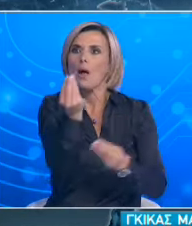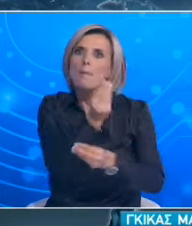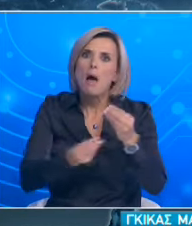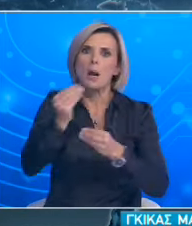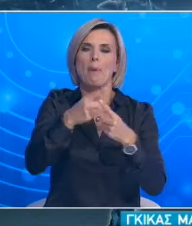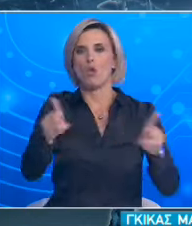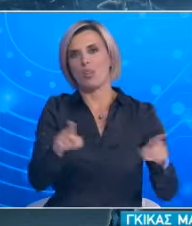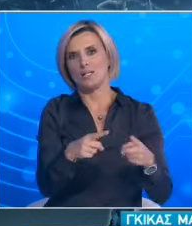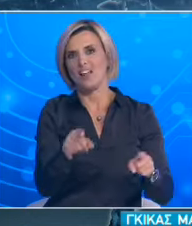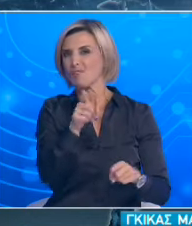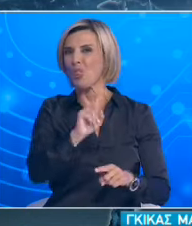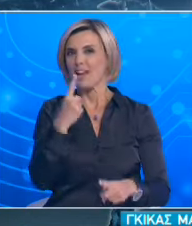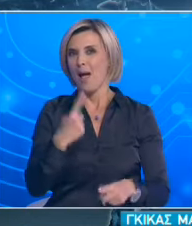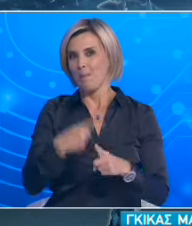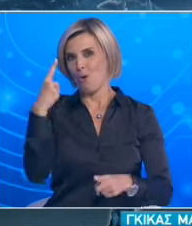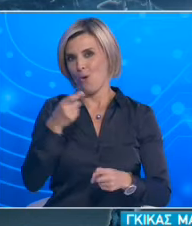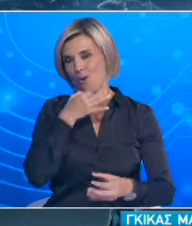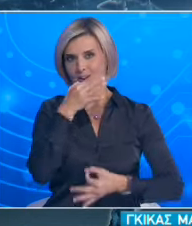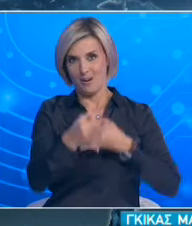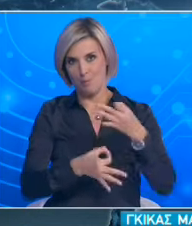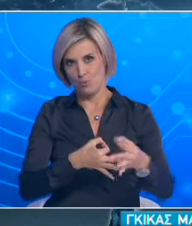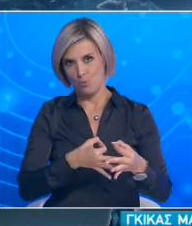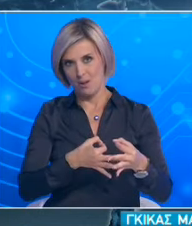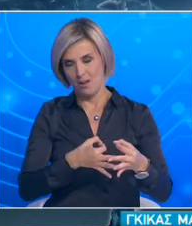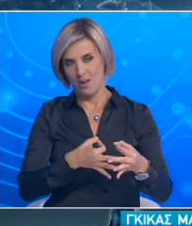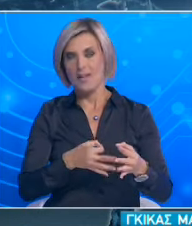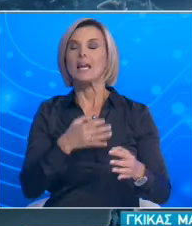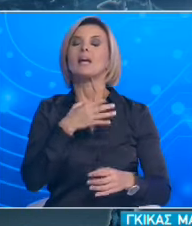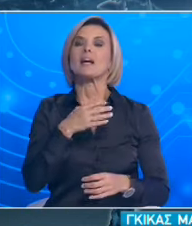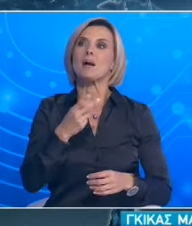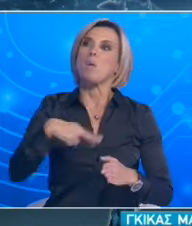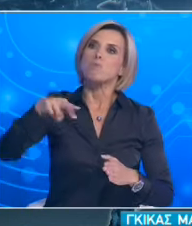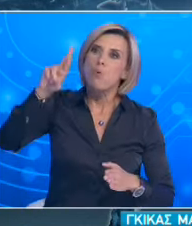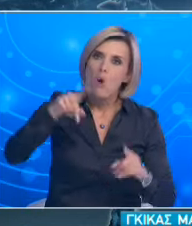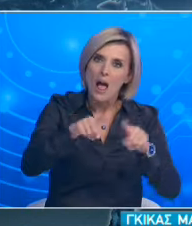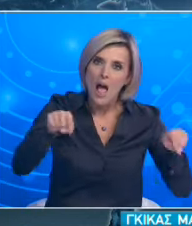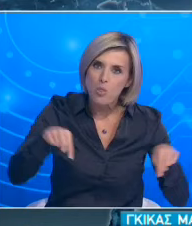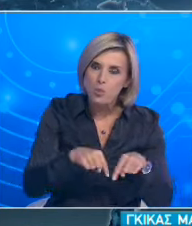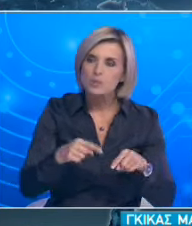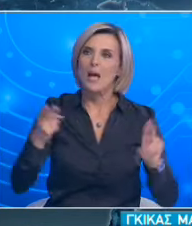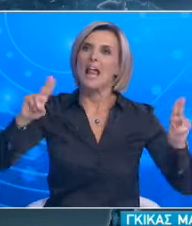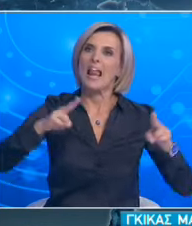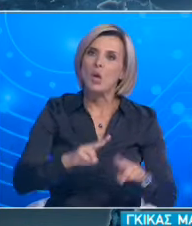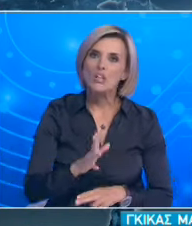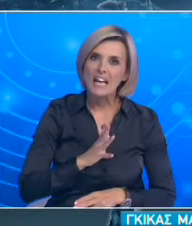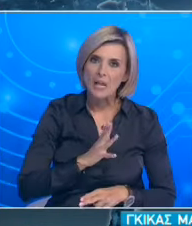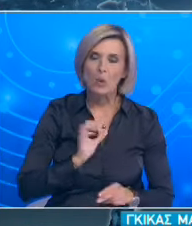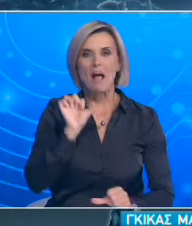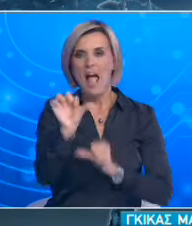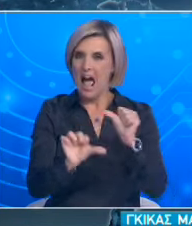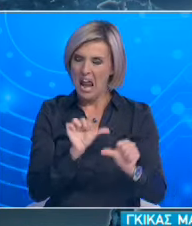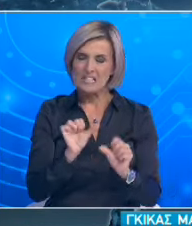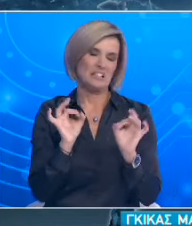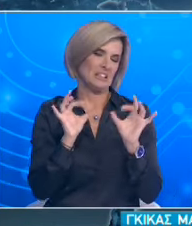δεν είναι απλό το σενάριο του αυξάνω τον αριθμό των τάξεων μειώνω τον αριθμό των ατόμων άρα δεν